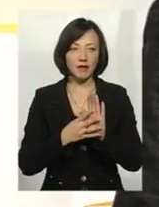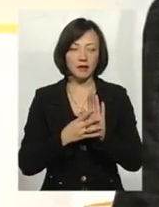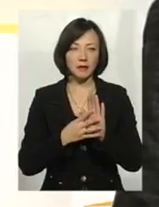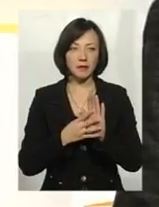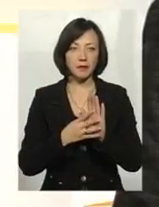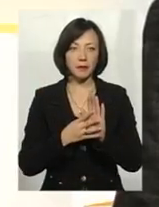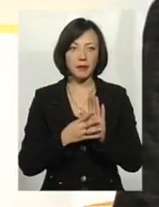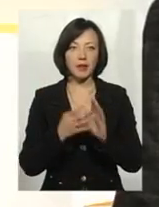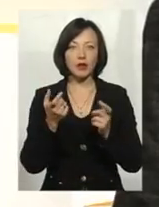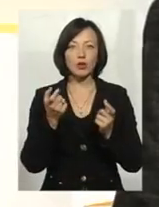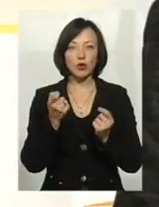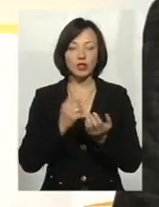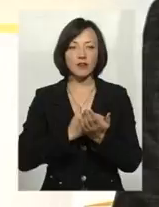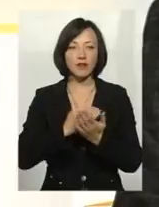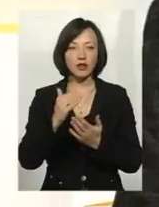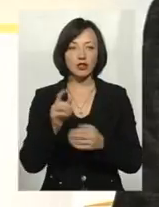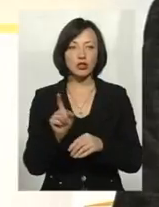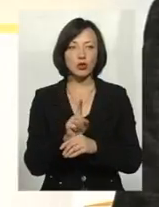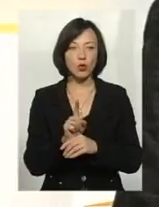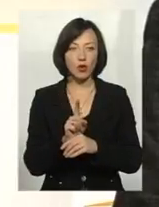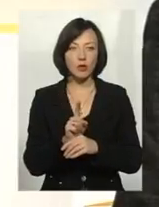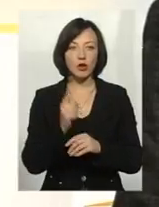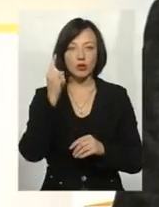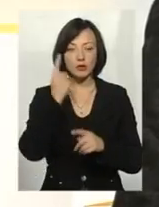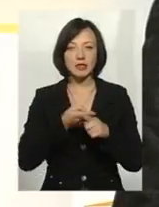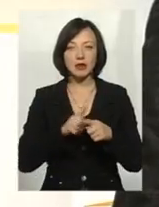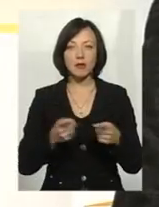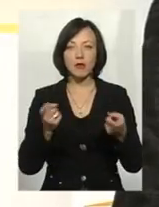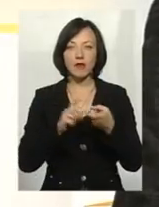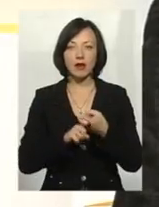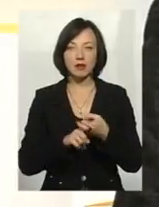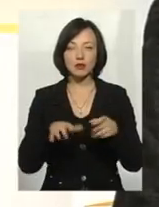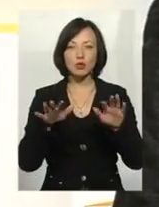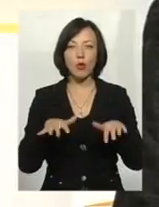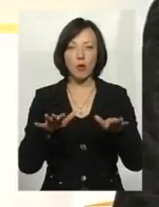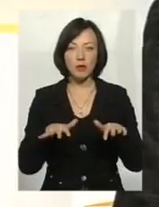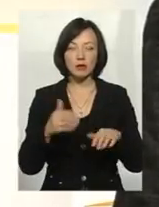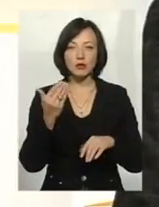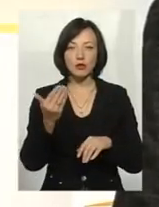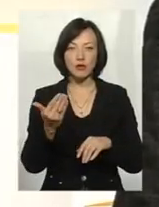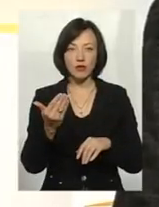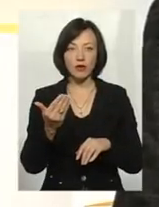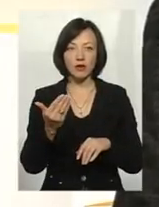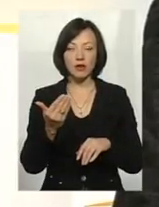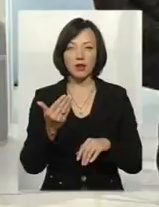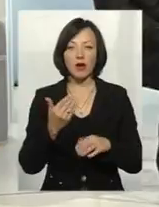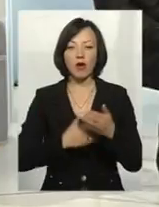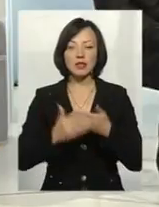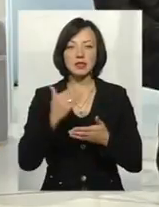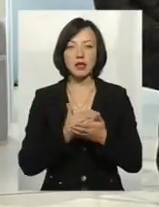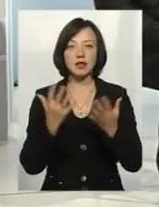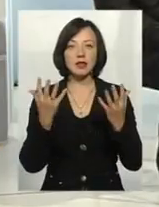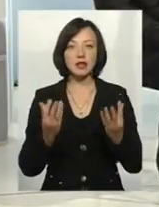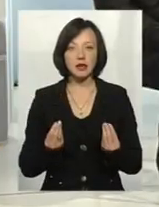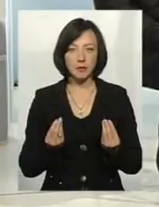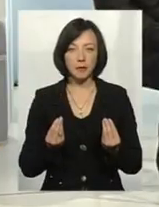Тобто, трошка вищі норми. Ну, я думаю, що це пов'язано із цими опадами, що в половостальні дні. Тобто,